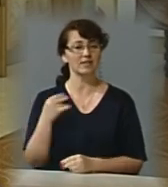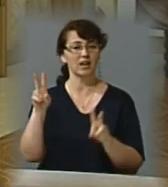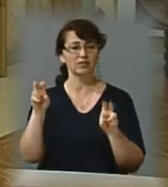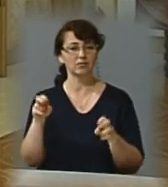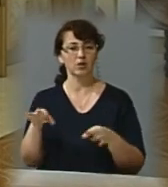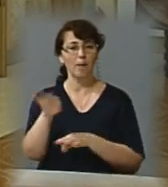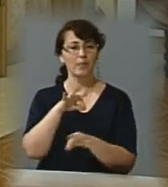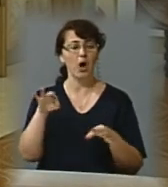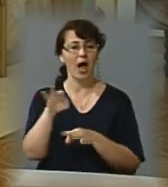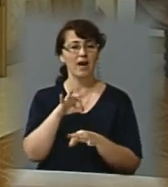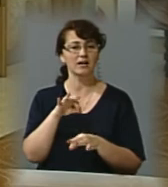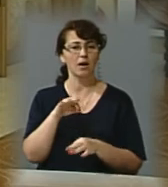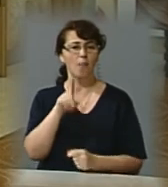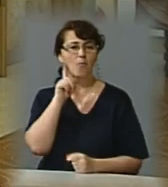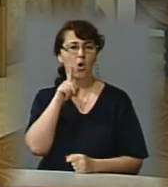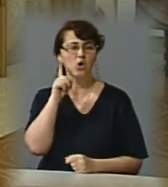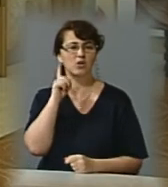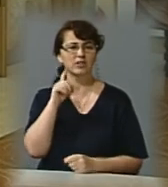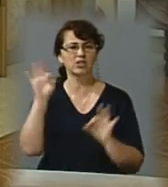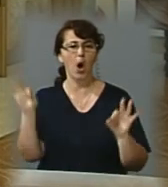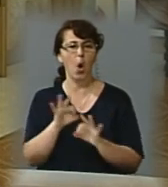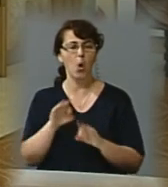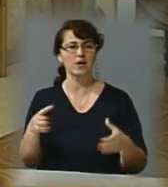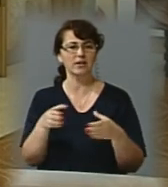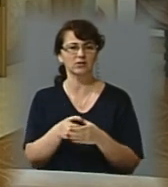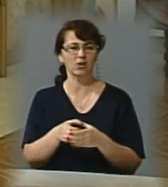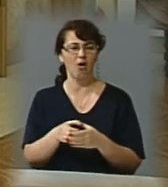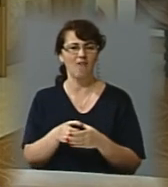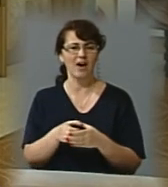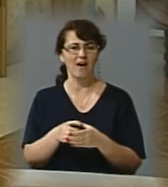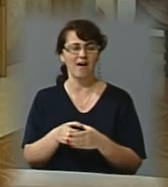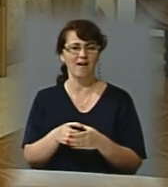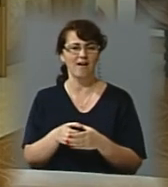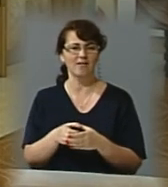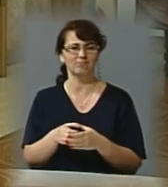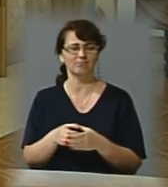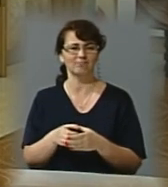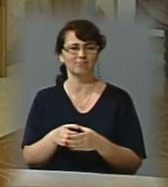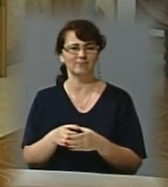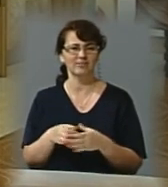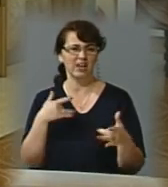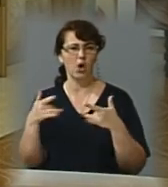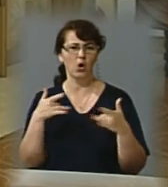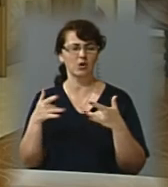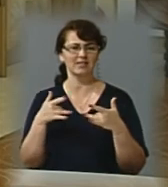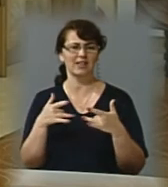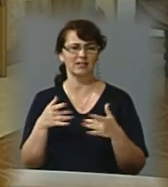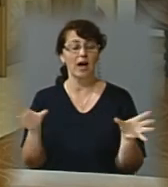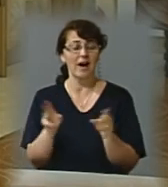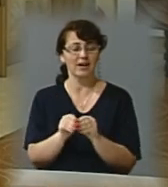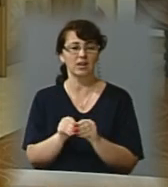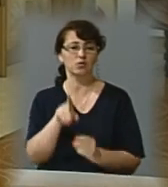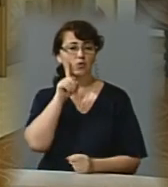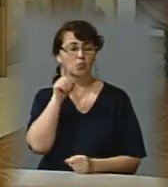«Молодіжна оркестрова академія», який здійснює оркестр «Інсо Львів» разом з молодими